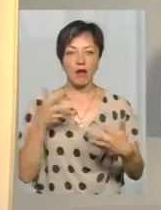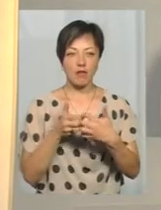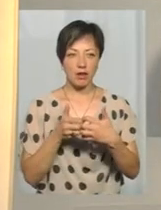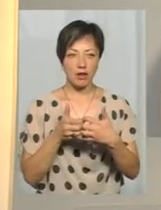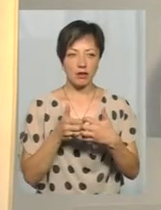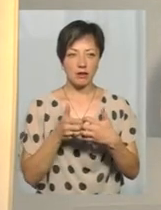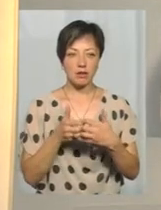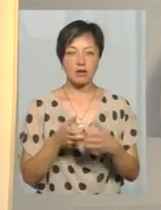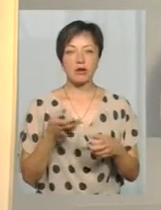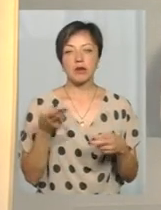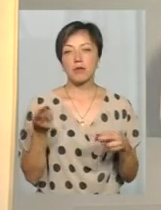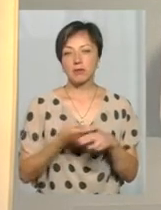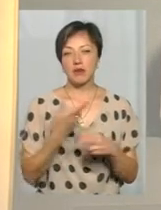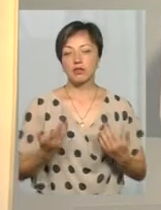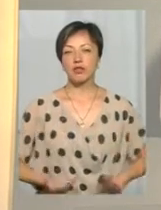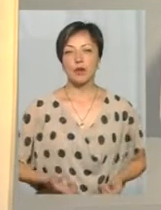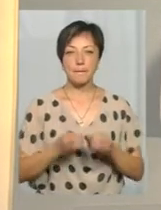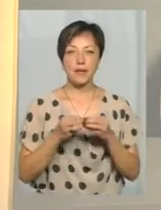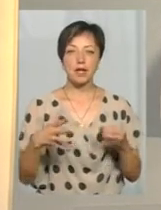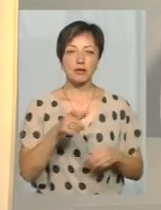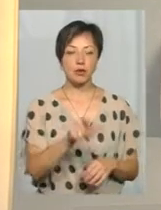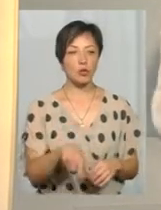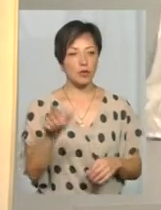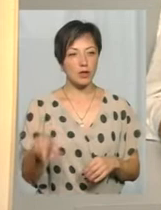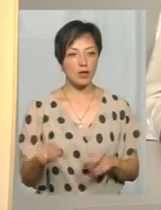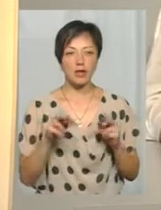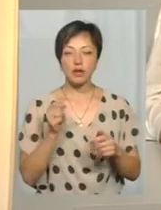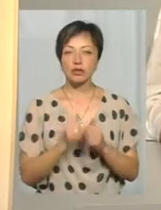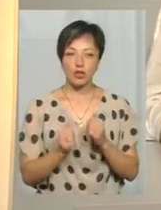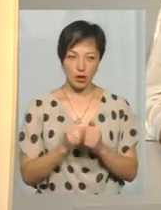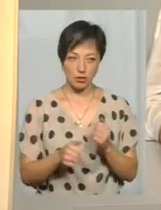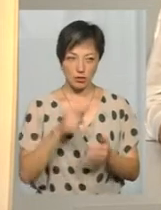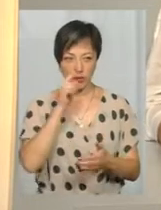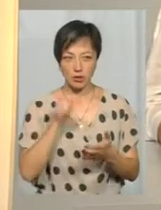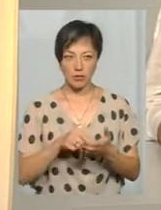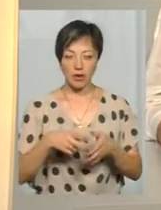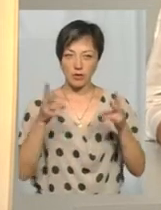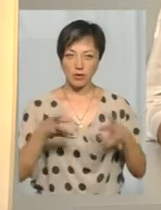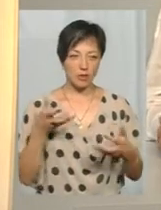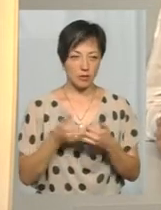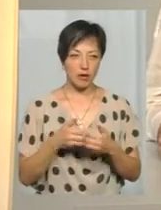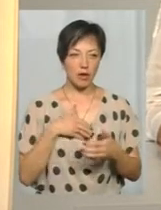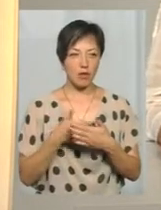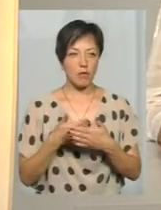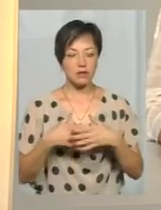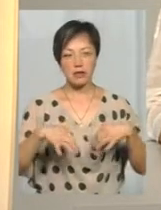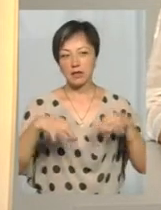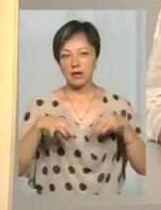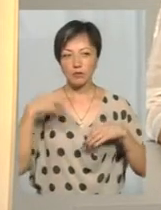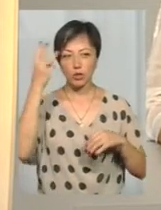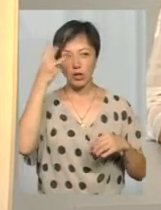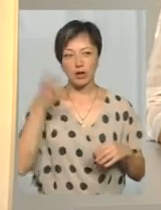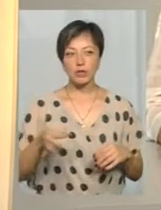позбавили життя 15-тьох людей. Як часто потрапляють у ДТП громадський транспорт на